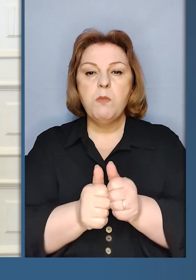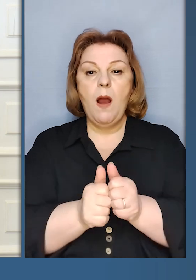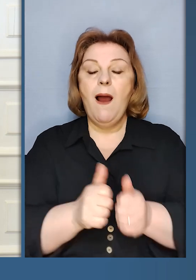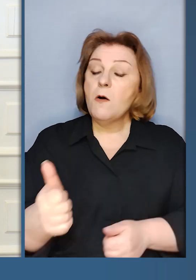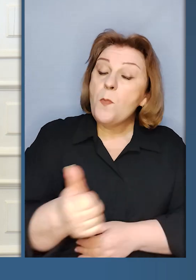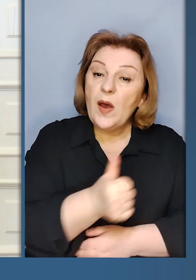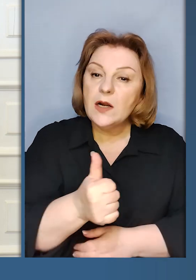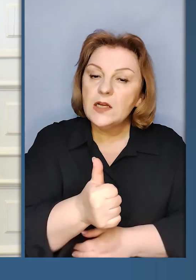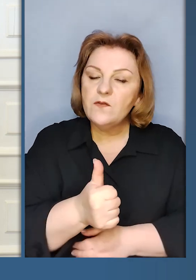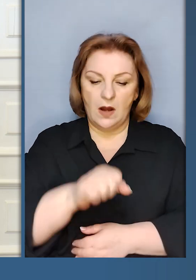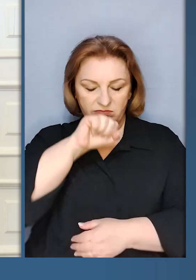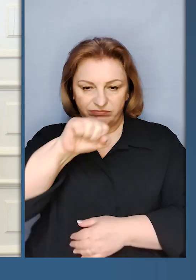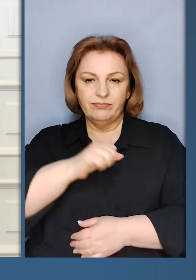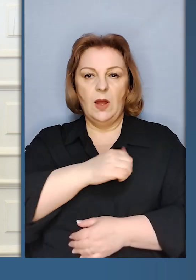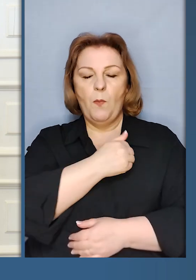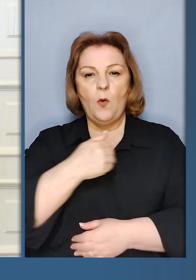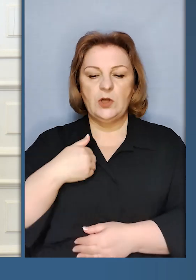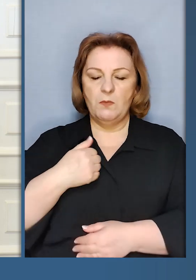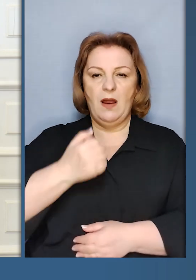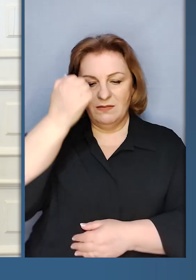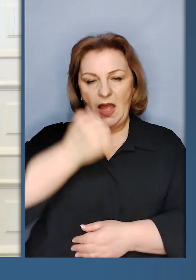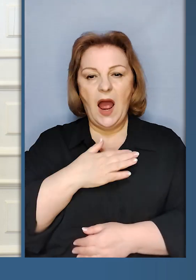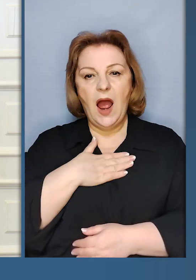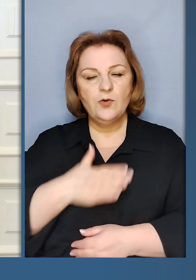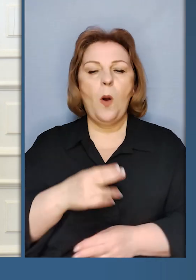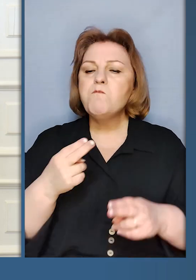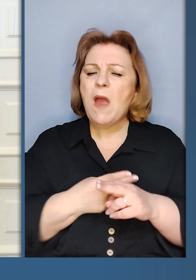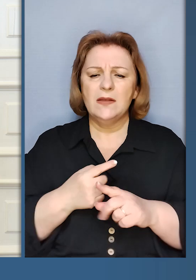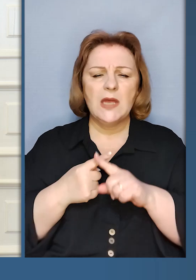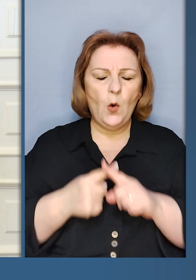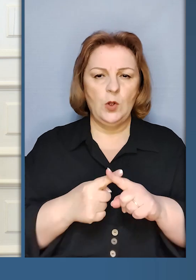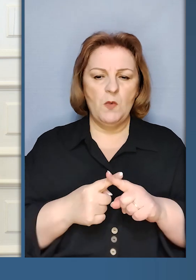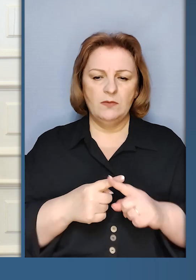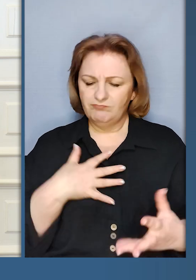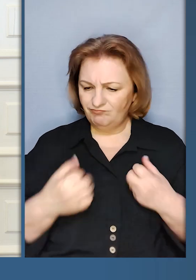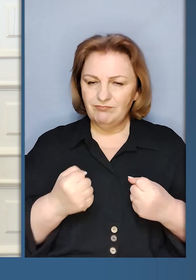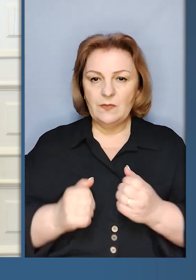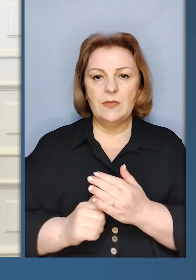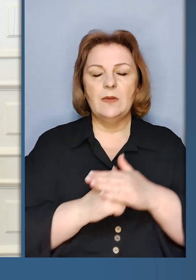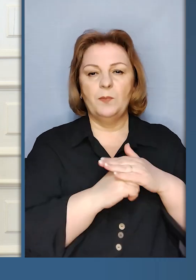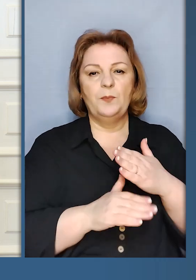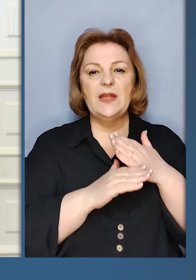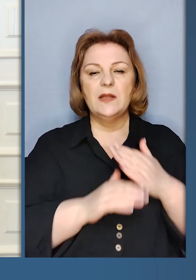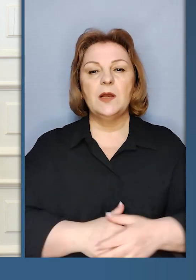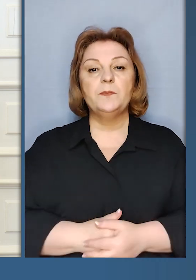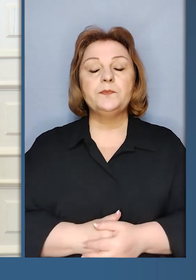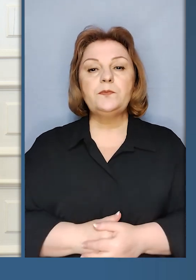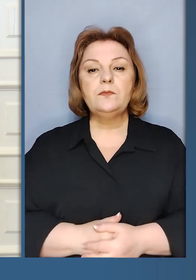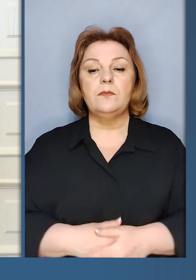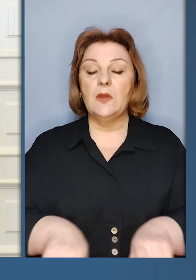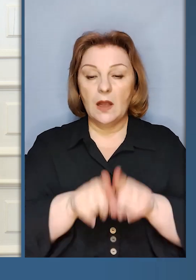завдяки Польщі. Ми вам дякуємо за цю безкомпромісну підтримку. І так само я хотів би